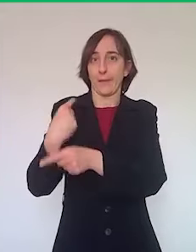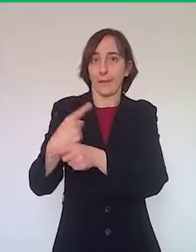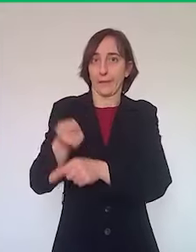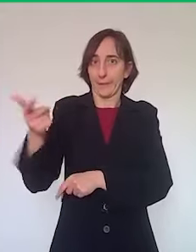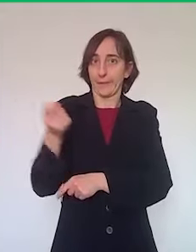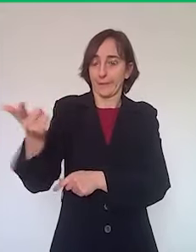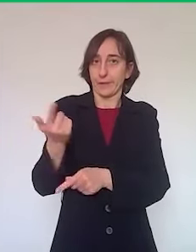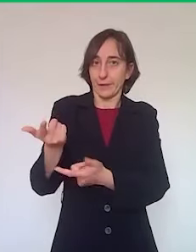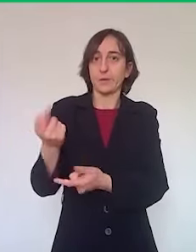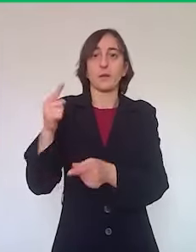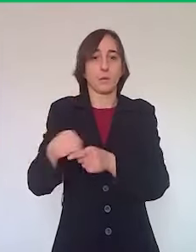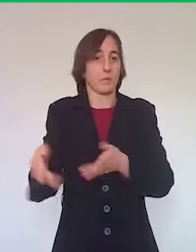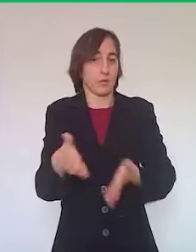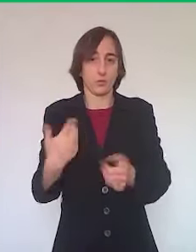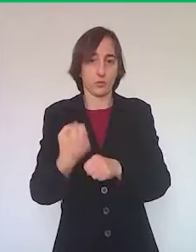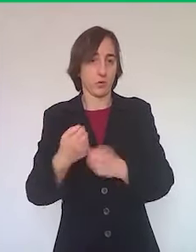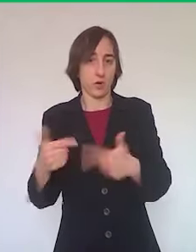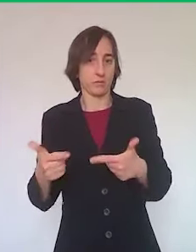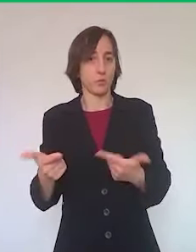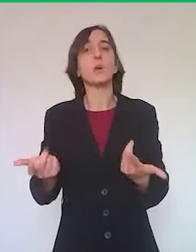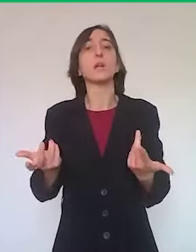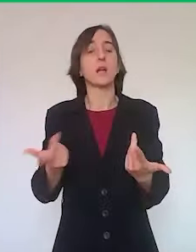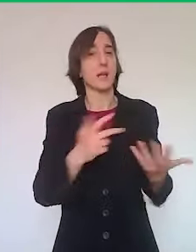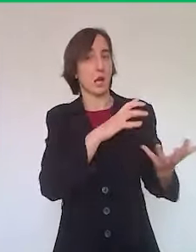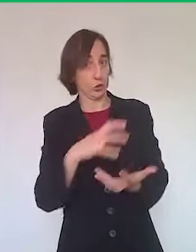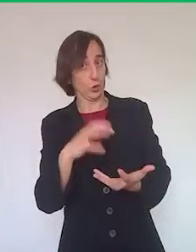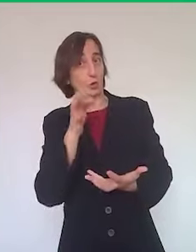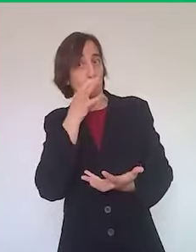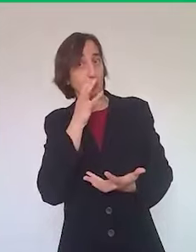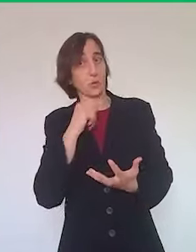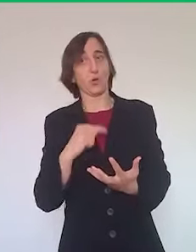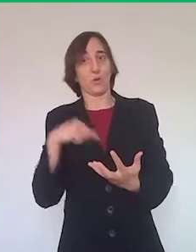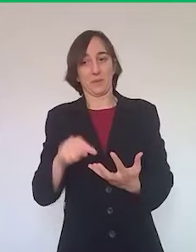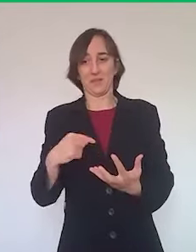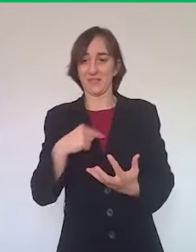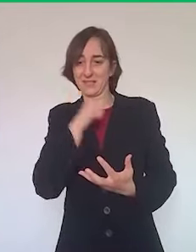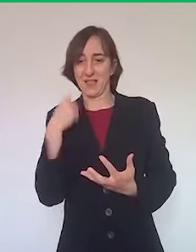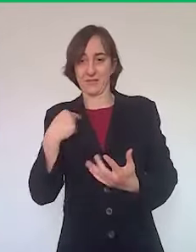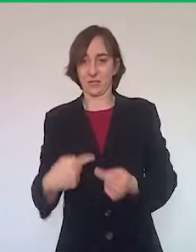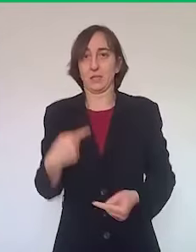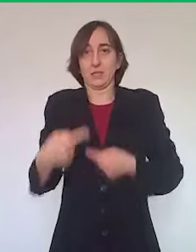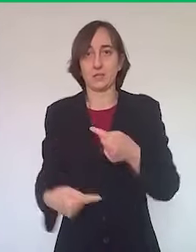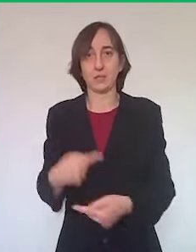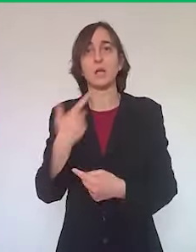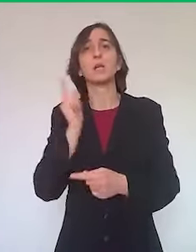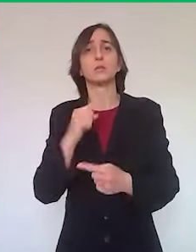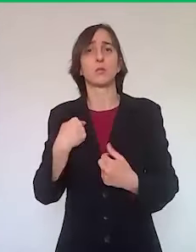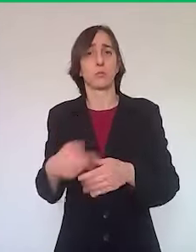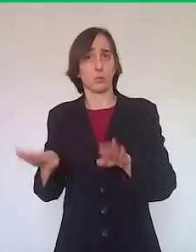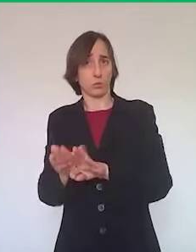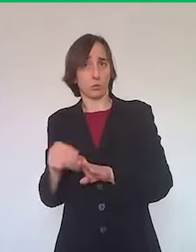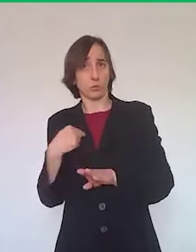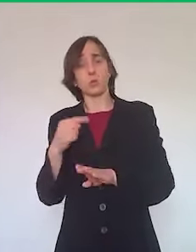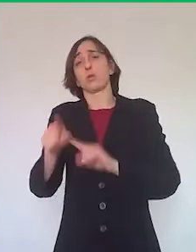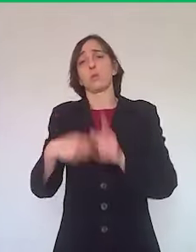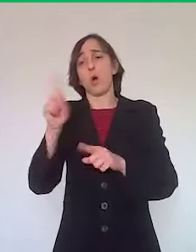essere il volano quando ripartiremo, per tenere viva la nostra azienda, altrimenti chiude, non lavoro io e non lavorano neanche